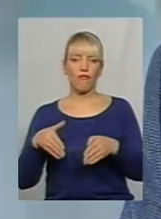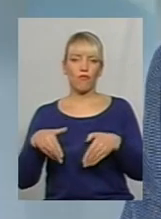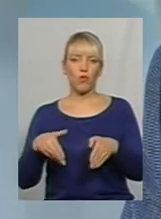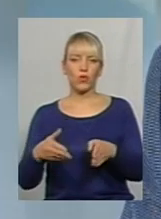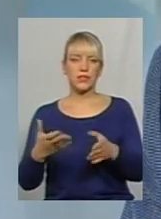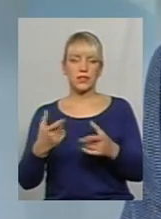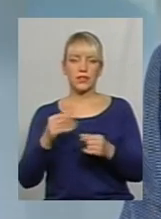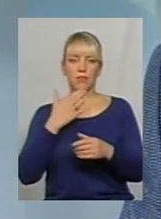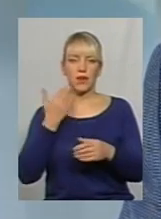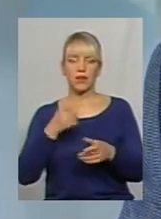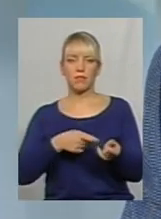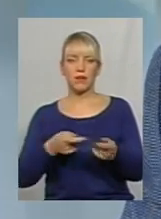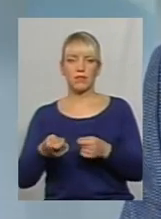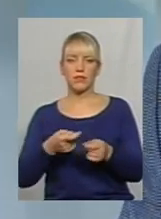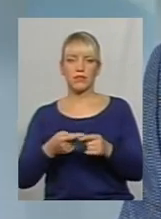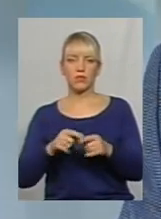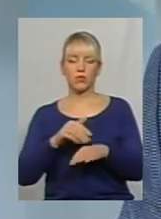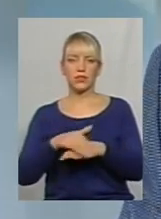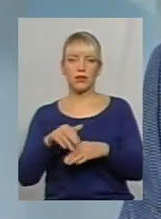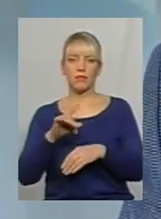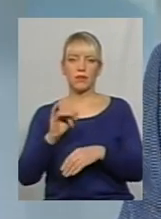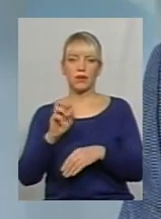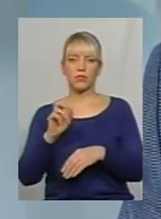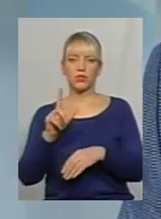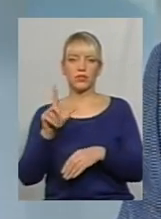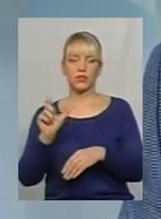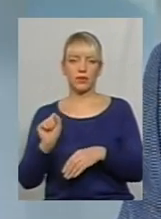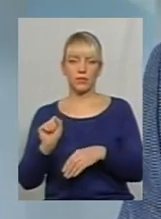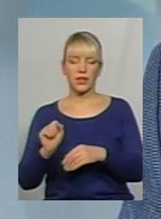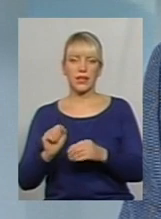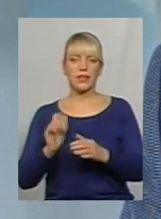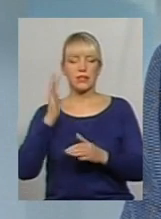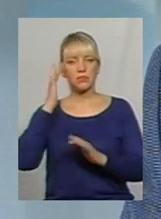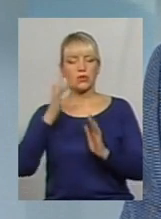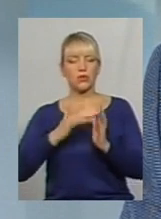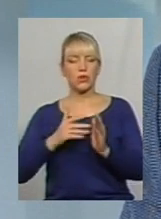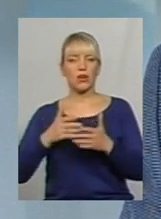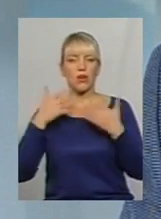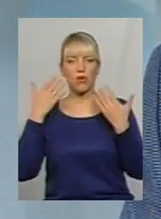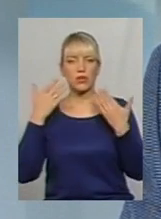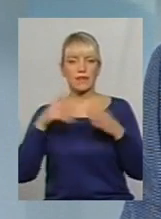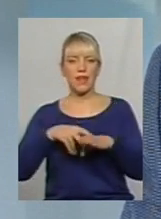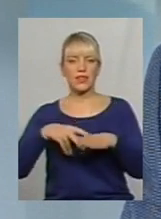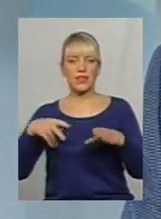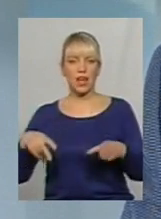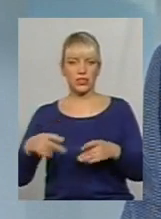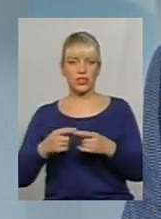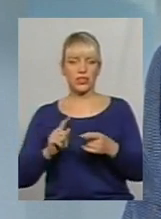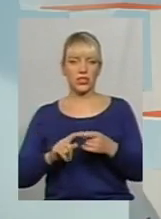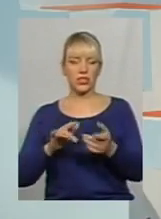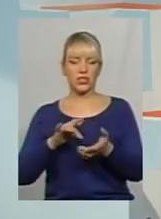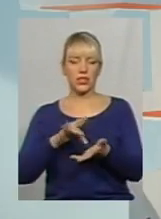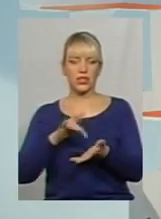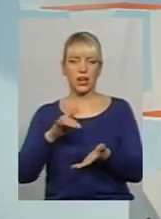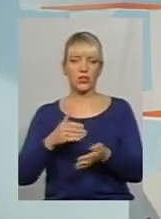здійснюється пасажирські перевернення, це вулиця Прибурська. З метою розвантаження центральної частини міста були деякі